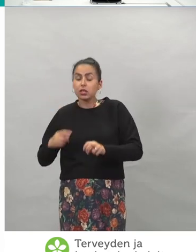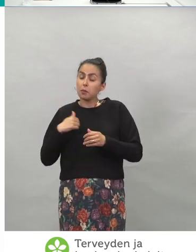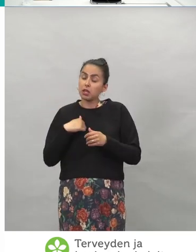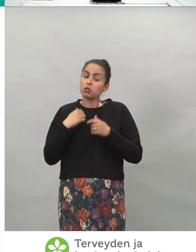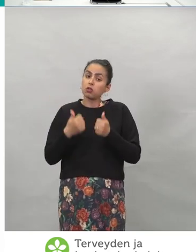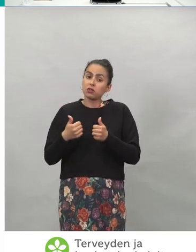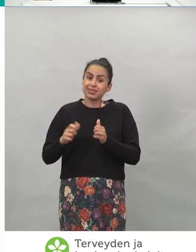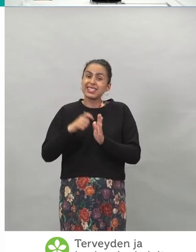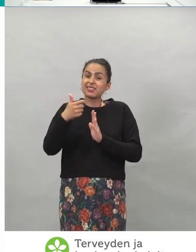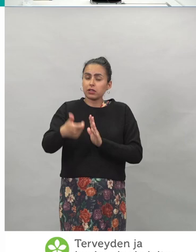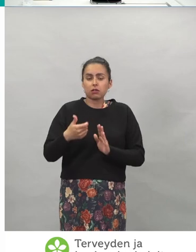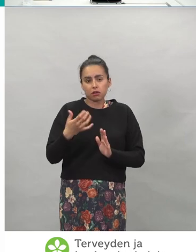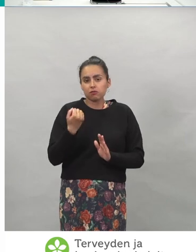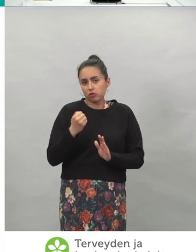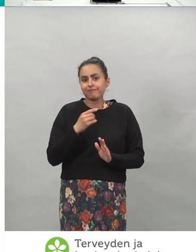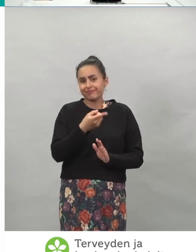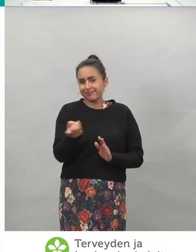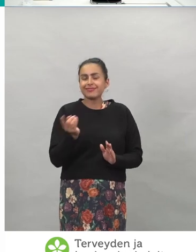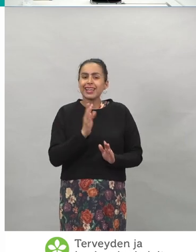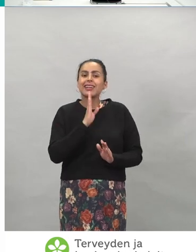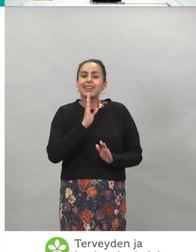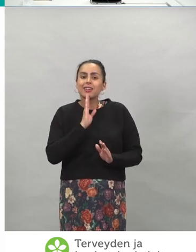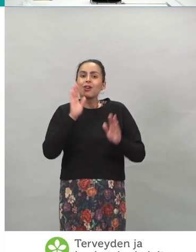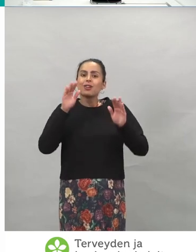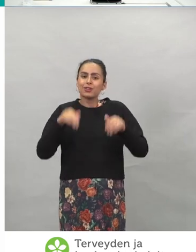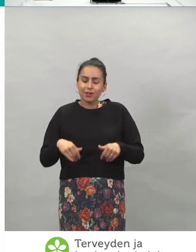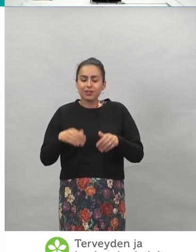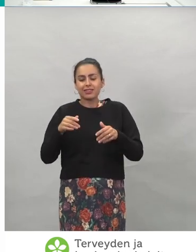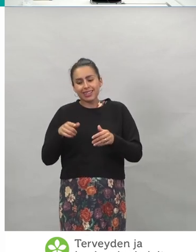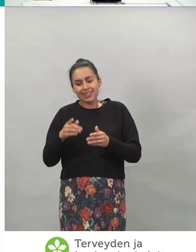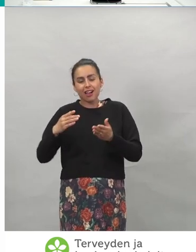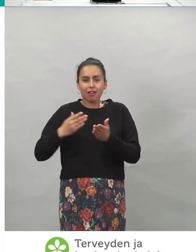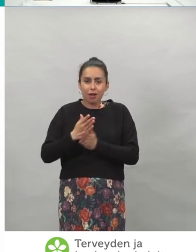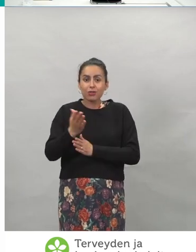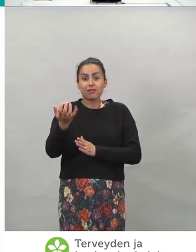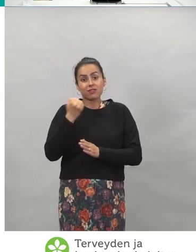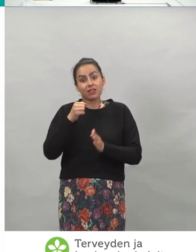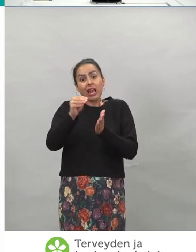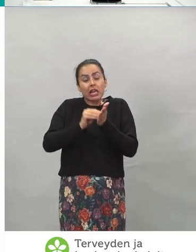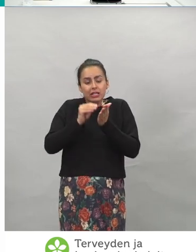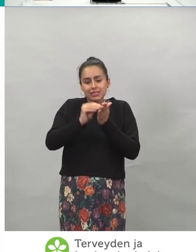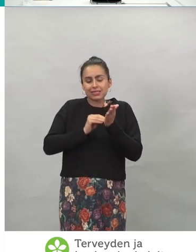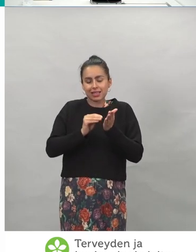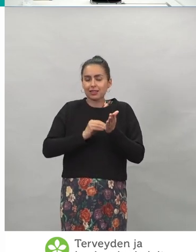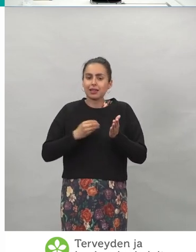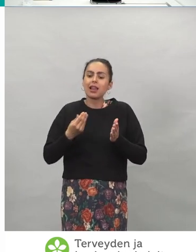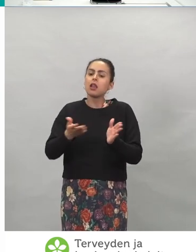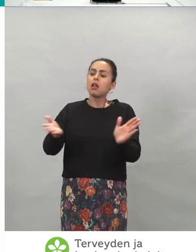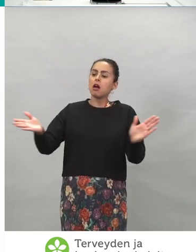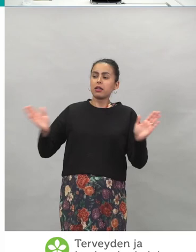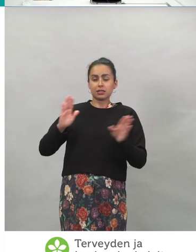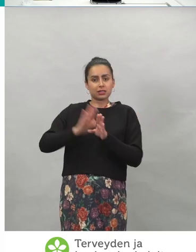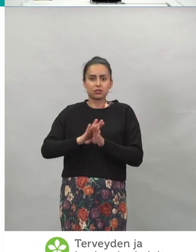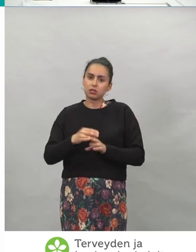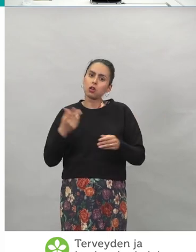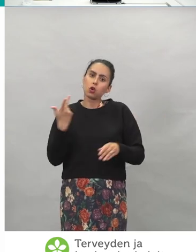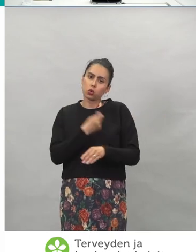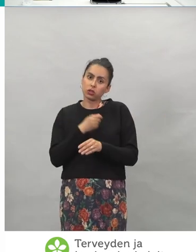kertoa. Ja sitä kautta me pystytään sitten tietysti laskemaan sitä, että mikä se rokotteen teho tässä laajassa käytössä on.